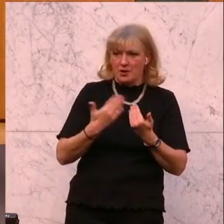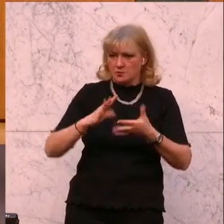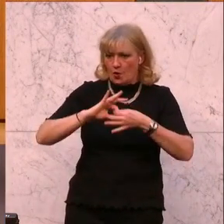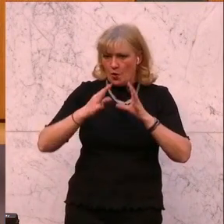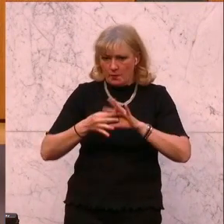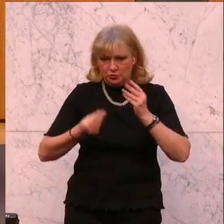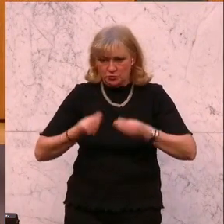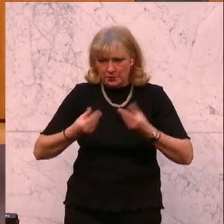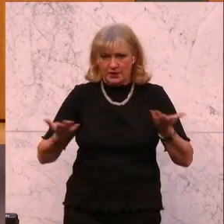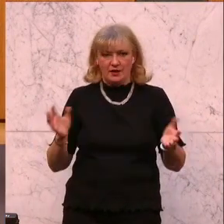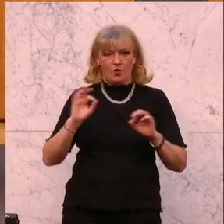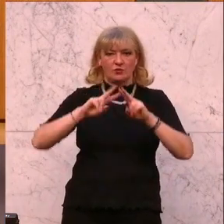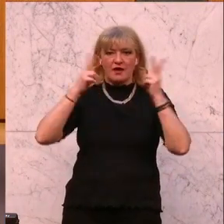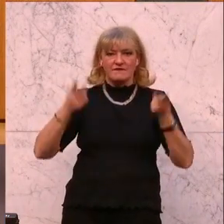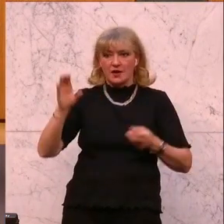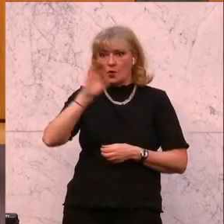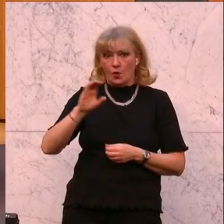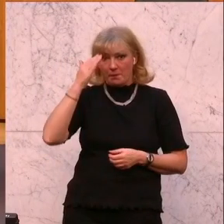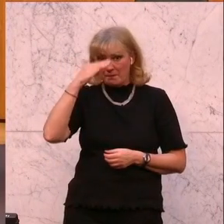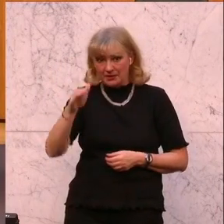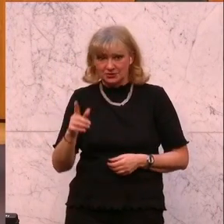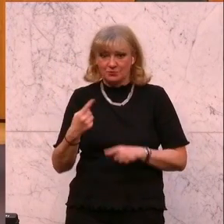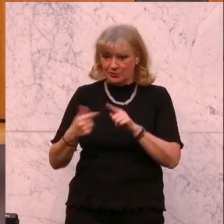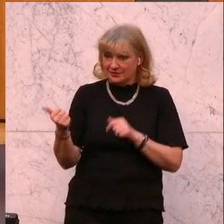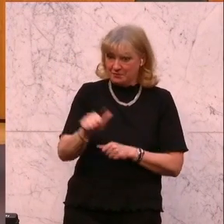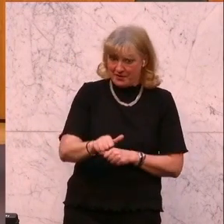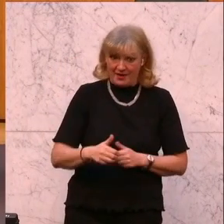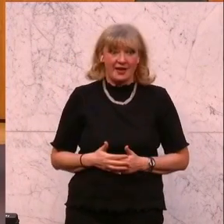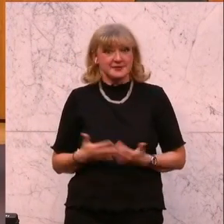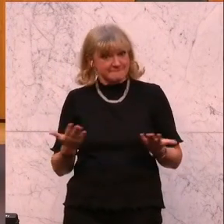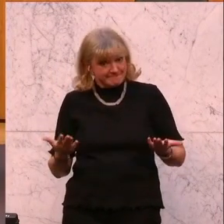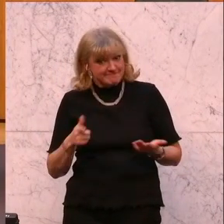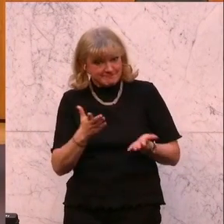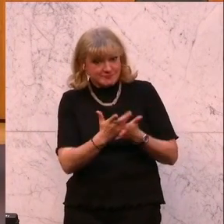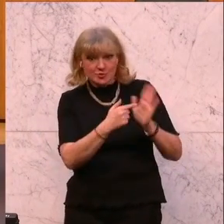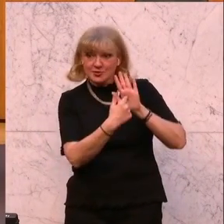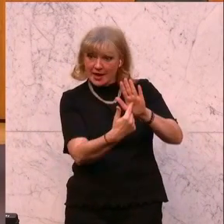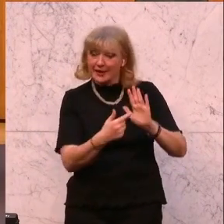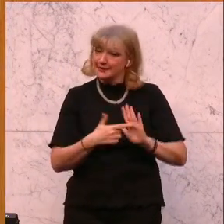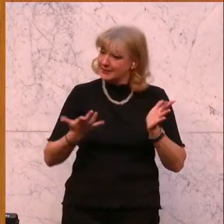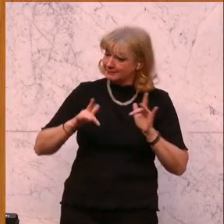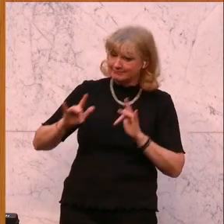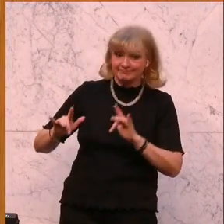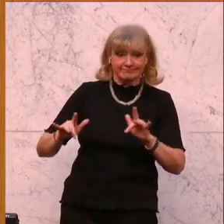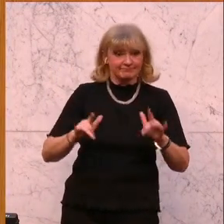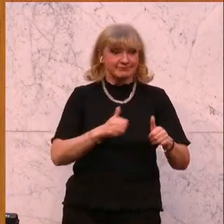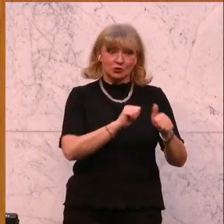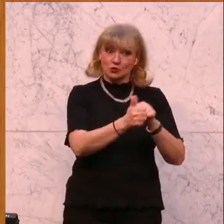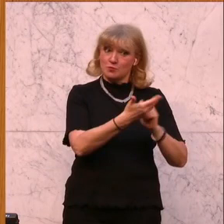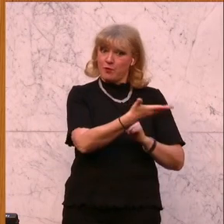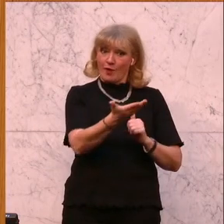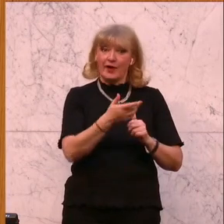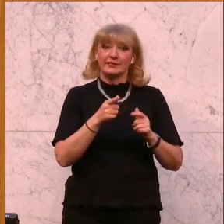Spielen, Welt und Europameisterschaften, die zeigt ja auch, diese Präsenz, dass Sport eine